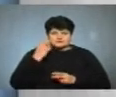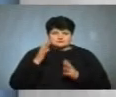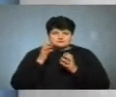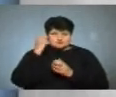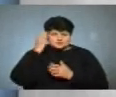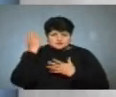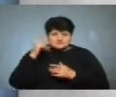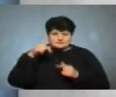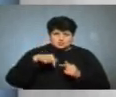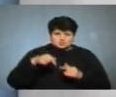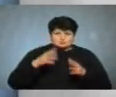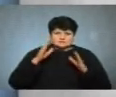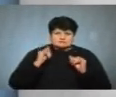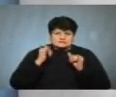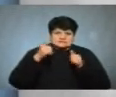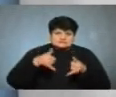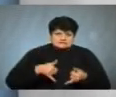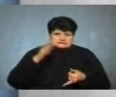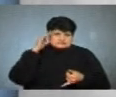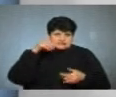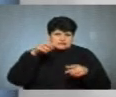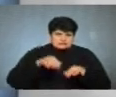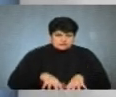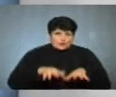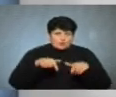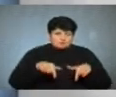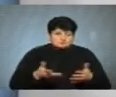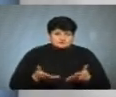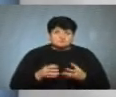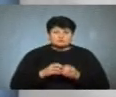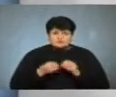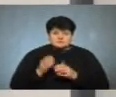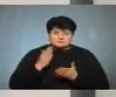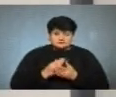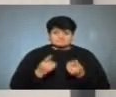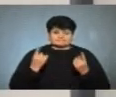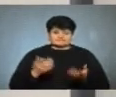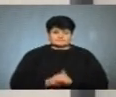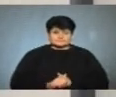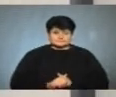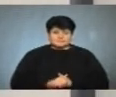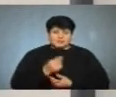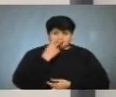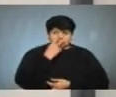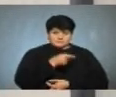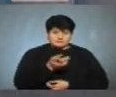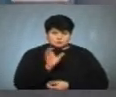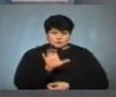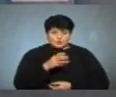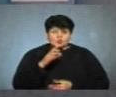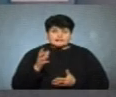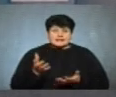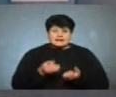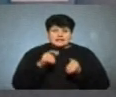квартири будуть затоплені. Тобто збитки і небезпека існує значна. Тобто ми бачили в сюжеті, коли рятувальники